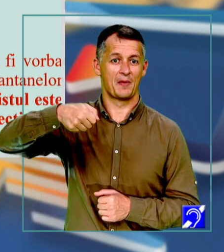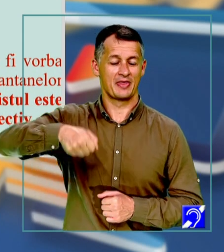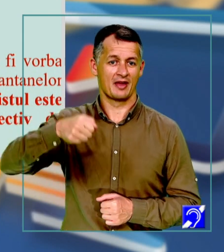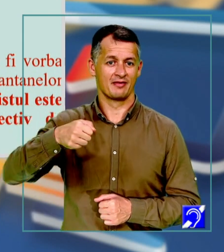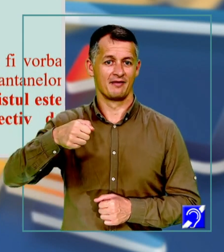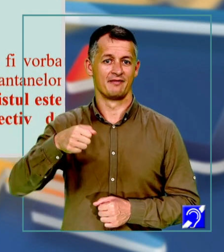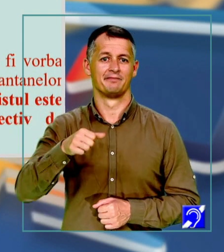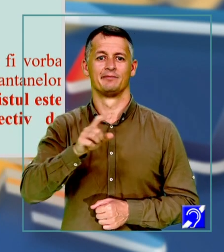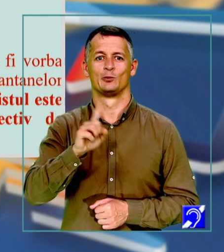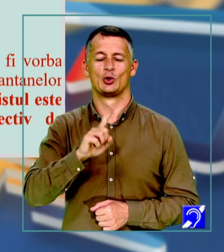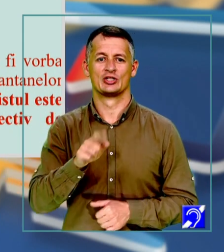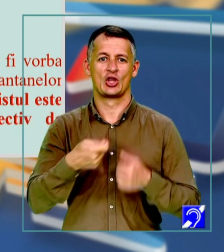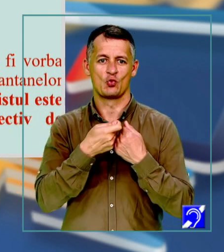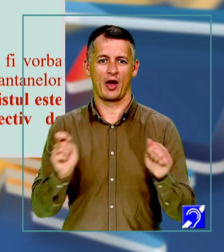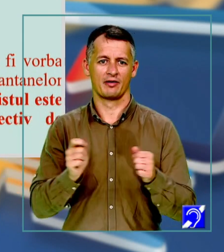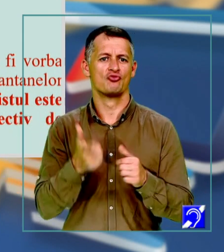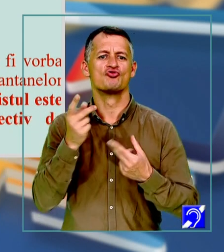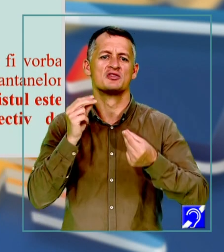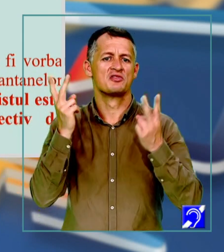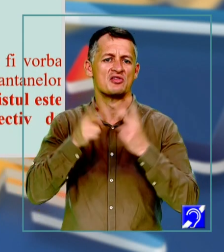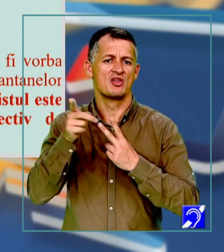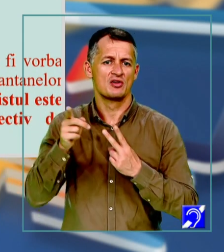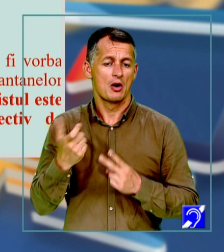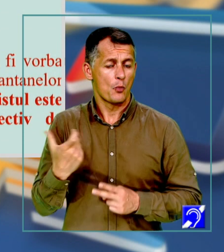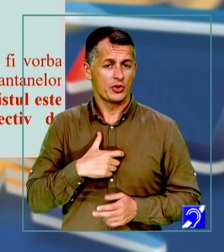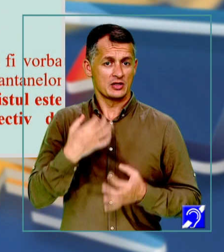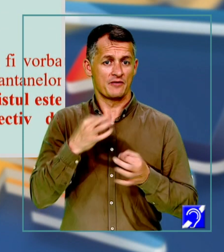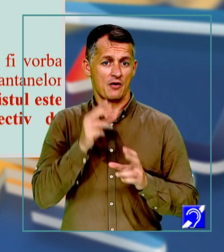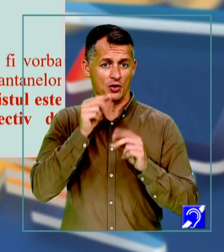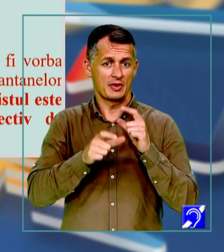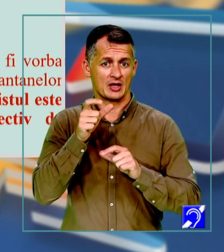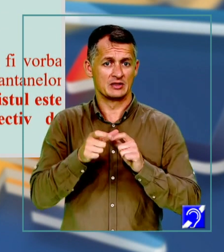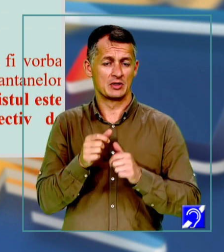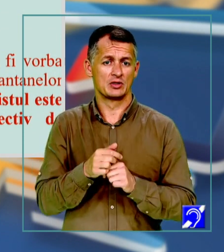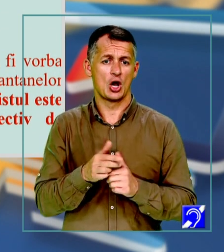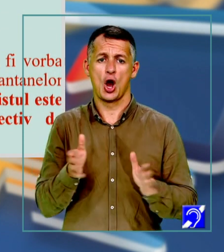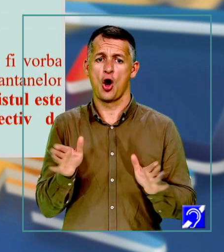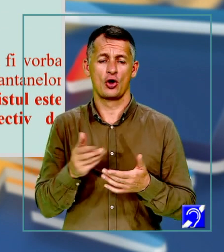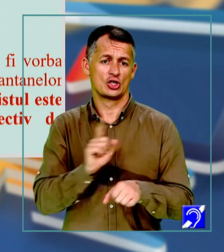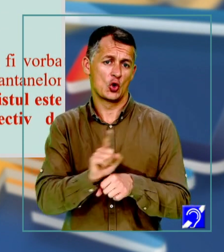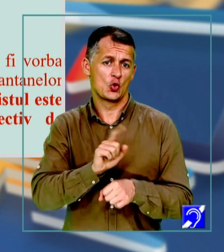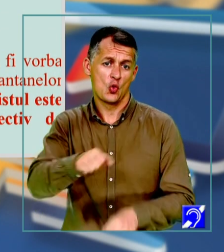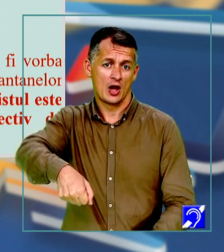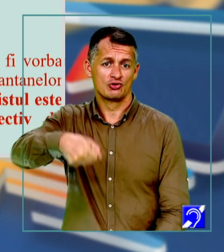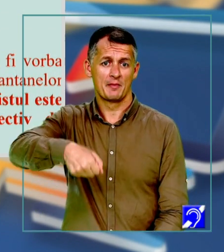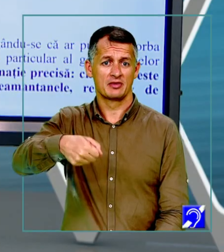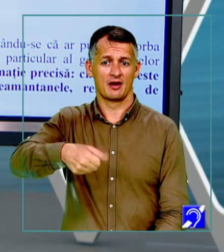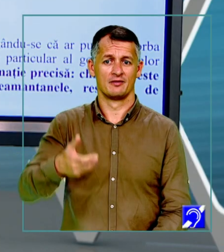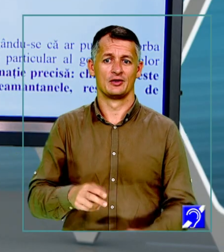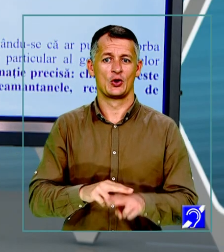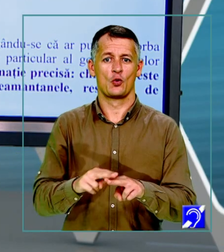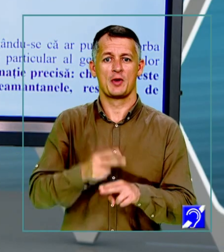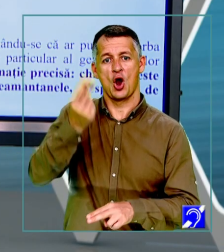incompletă. Ce se înțelege de aici? Că ar putea fi vorba despre orice aspect particular al geamantanelor. Despre